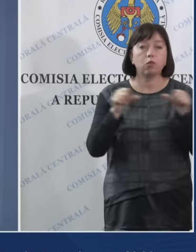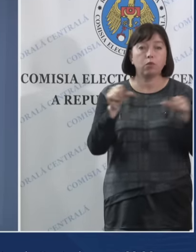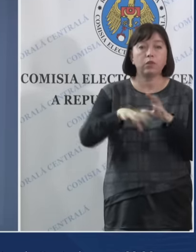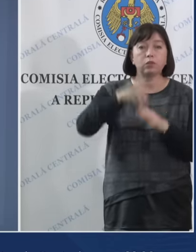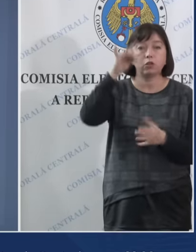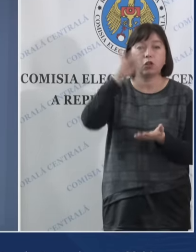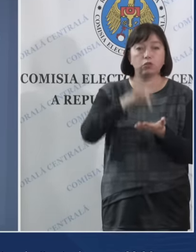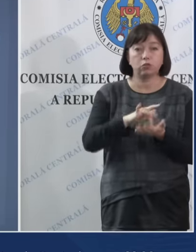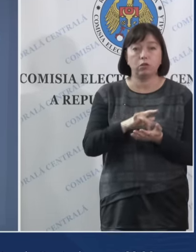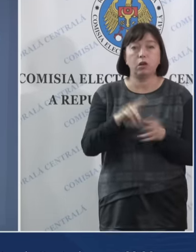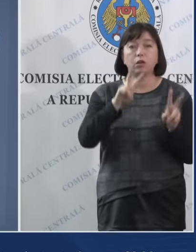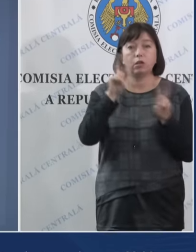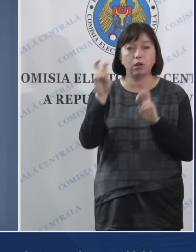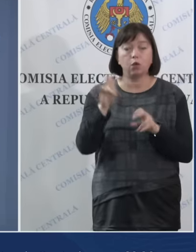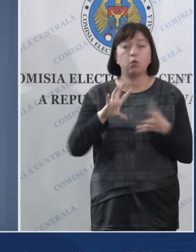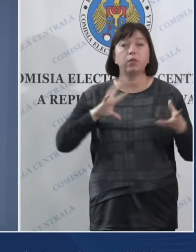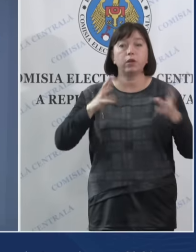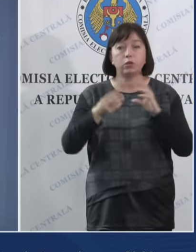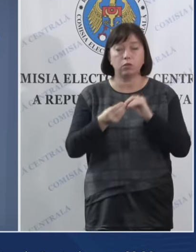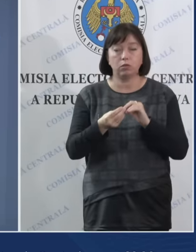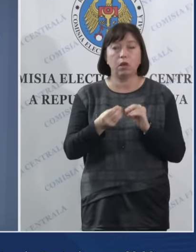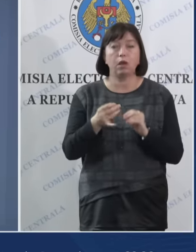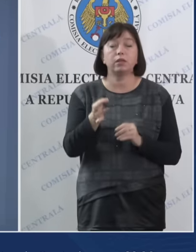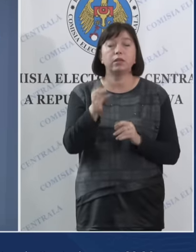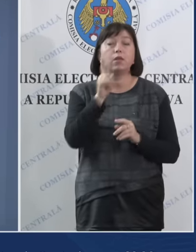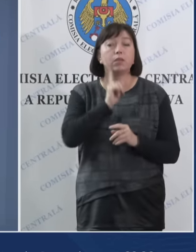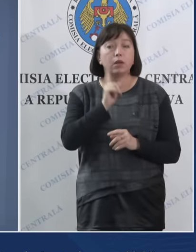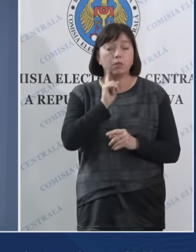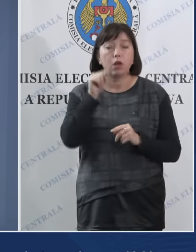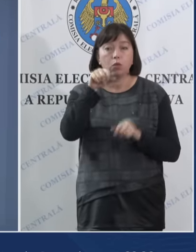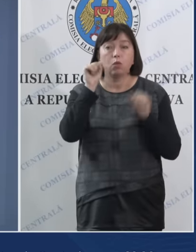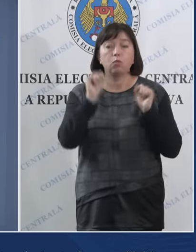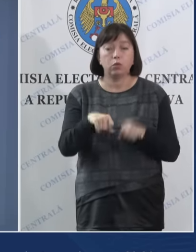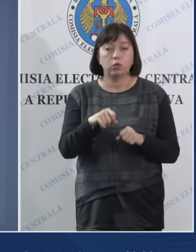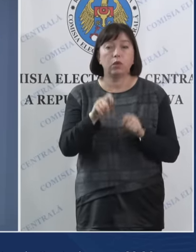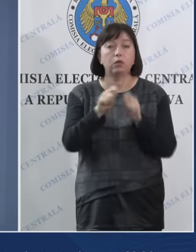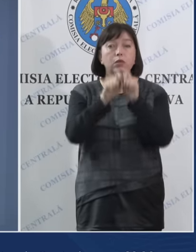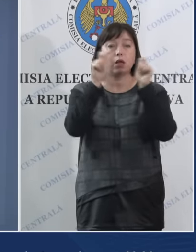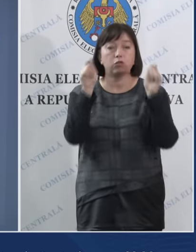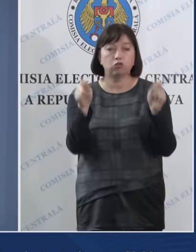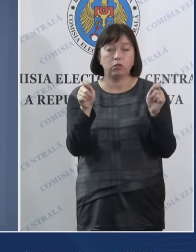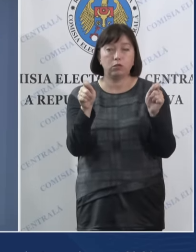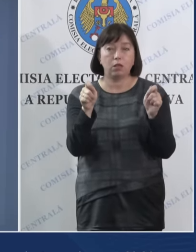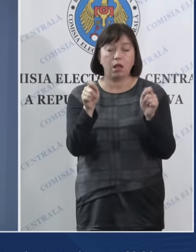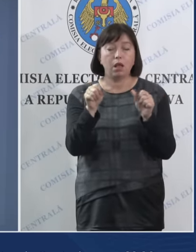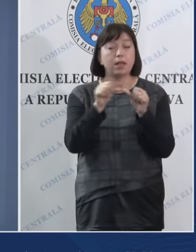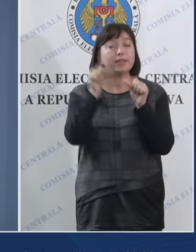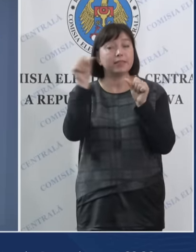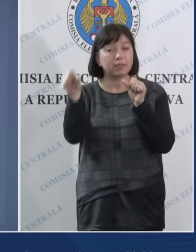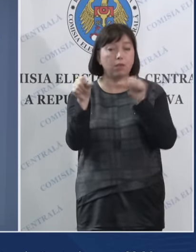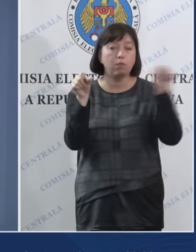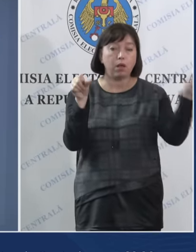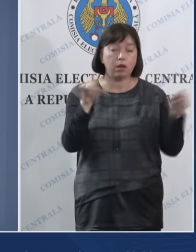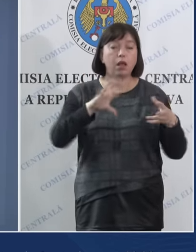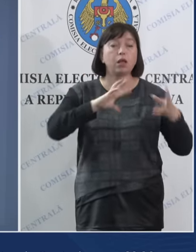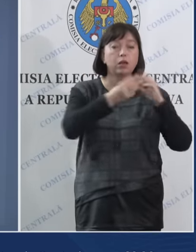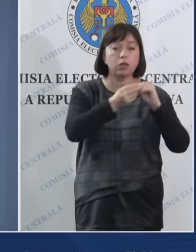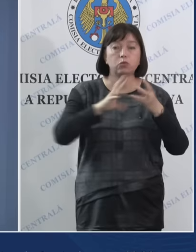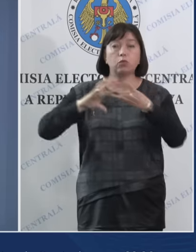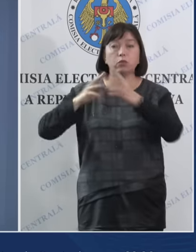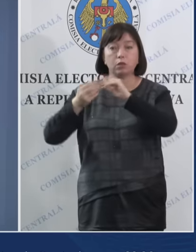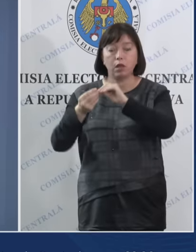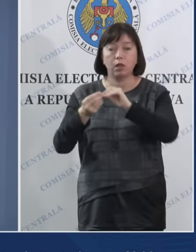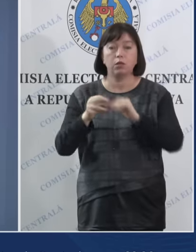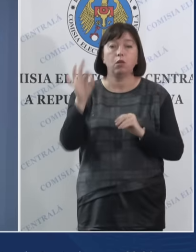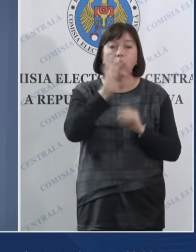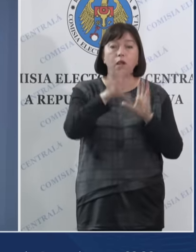Centrale la rubrica rezultate preliminare și acolo puteți accesa separat rezultatele preliminare